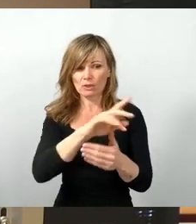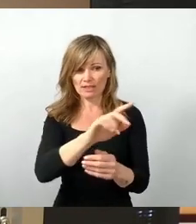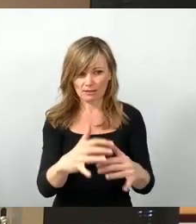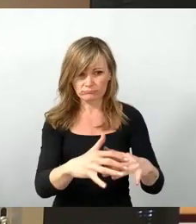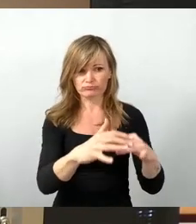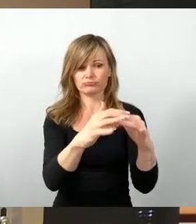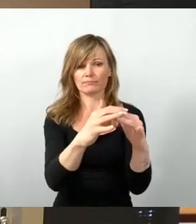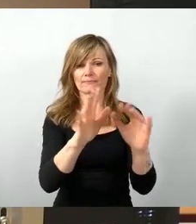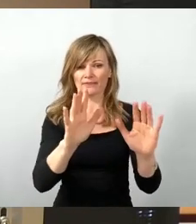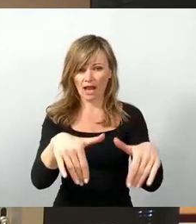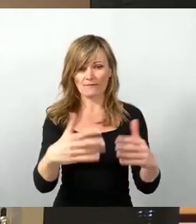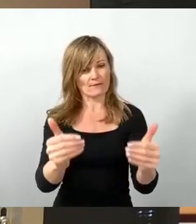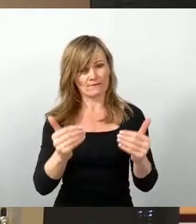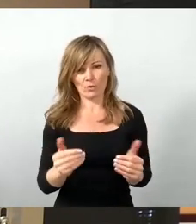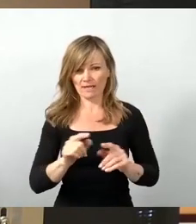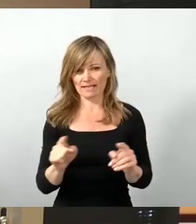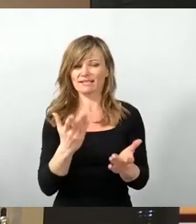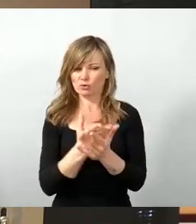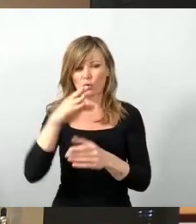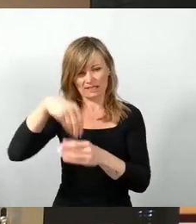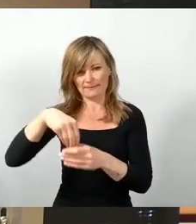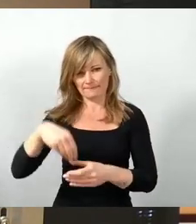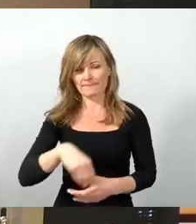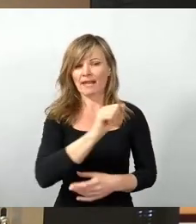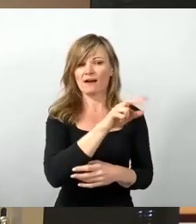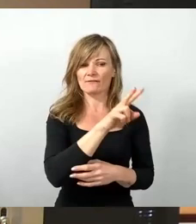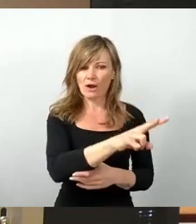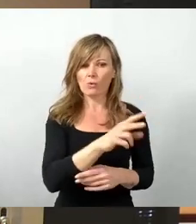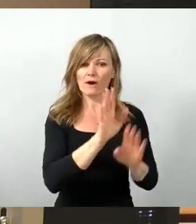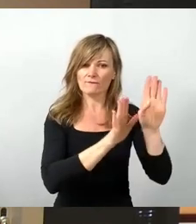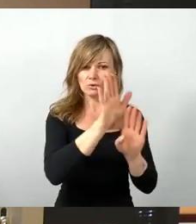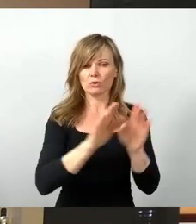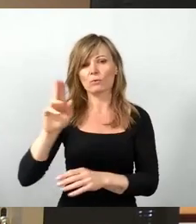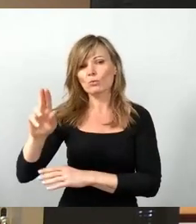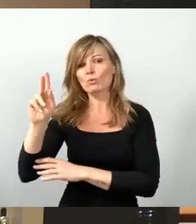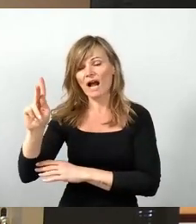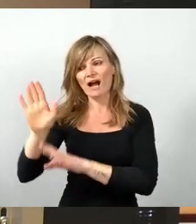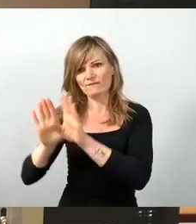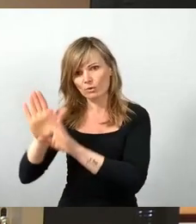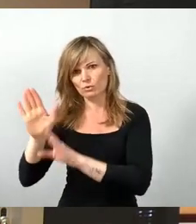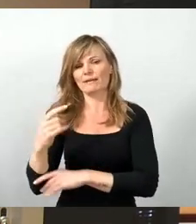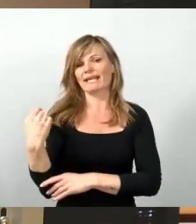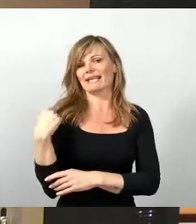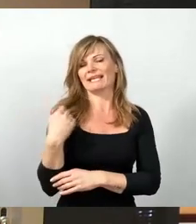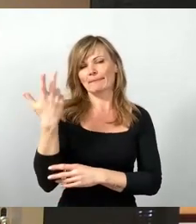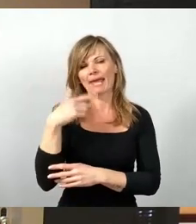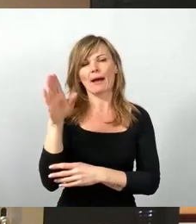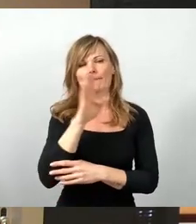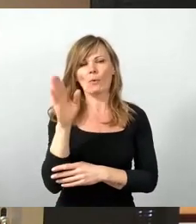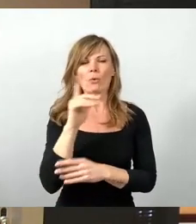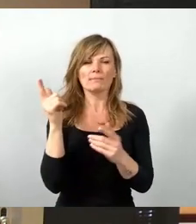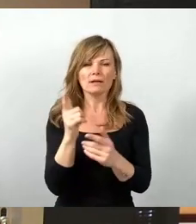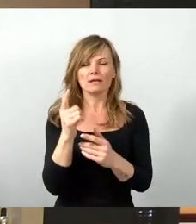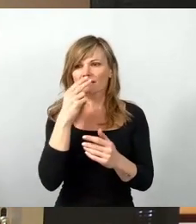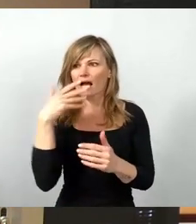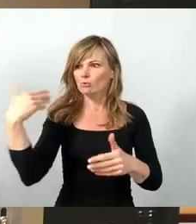enthalten. Die Differenz zwischen dem AV-Votum und dem UK-Votum, Herr Böhm hat ja gerade ein ganz, ganz großes Bild an die Wand gemalt, ist minimal. Sie besteht nämlich